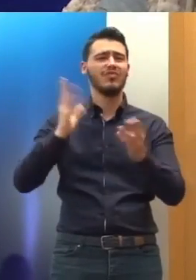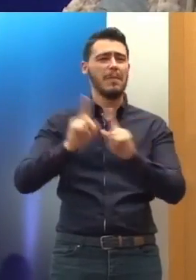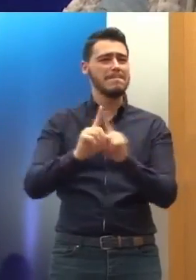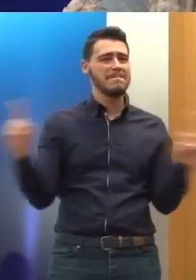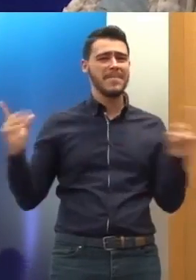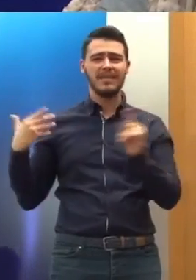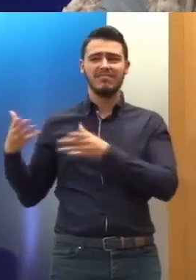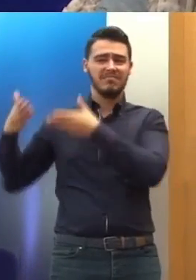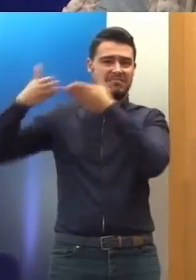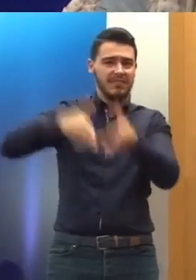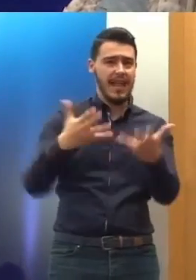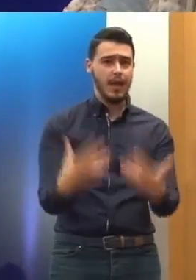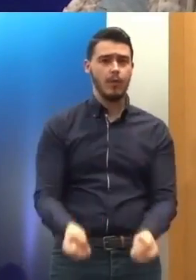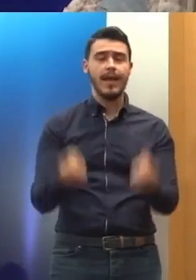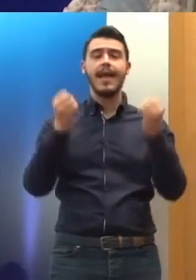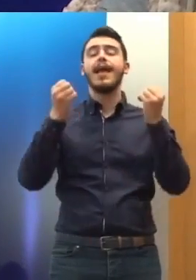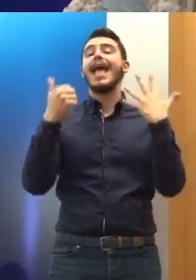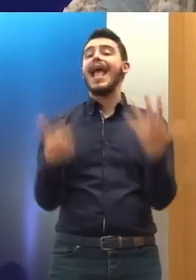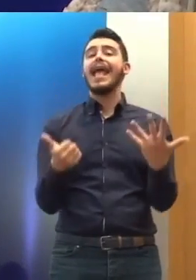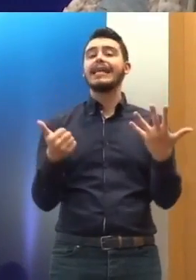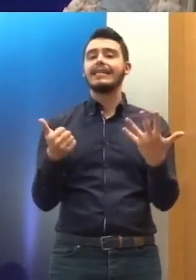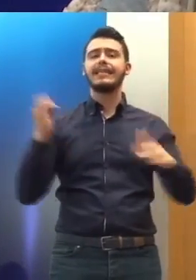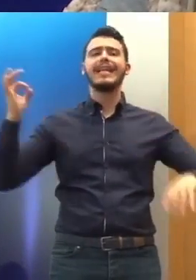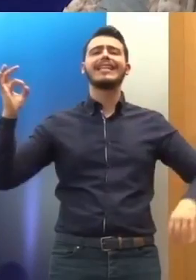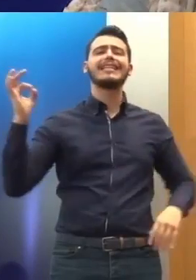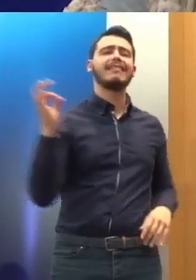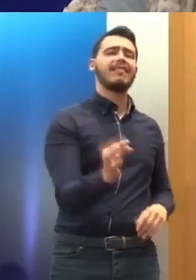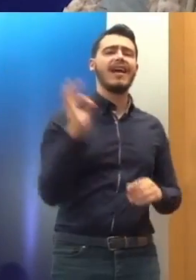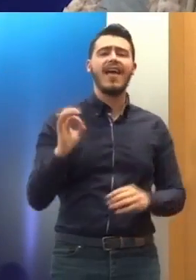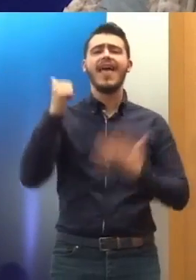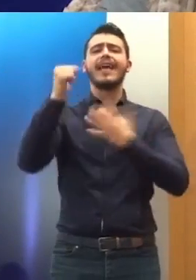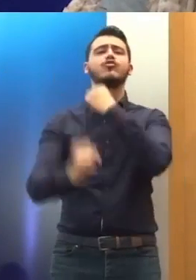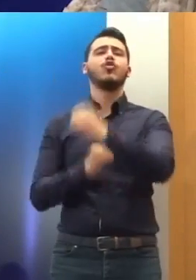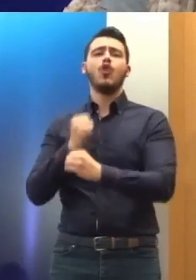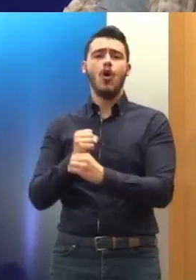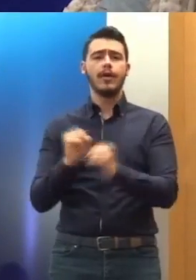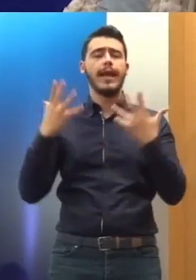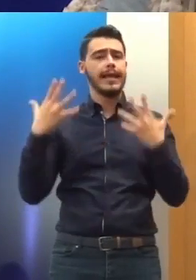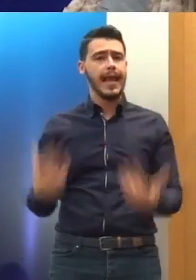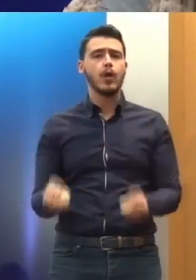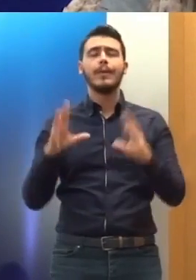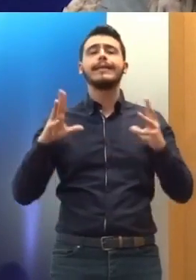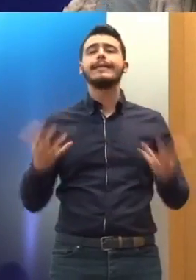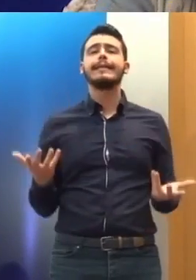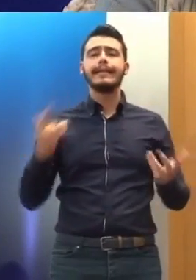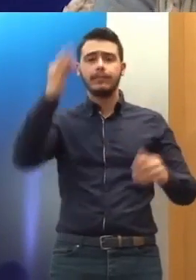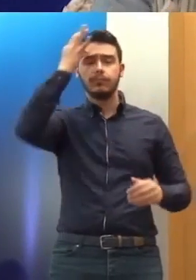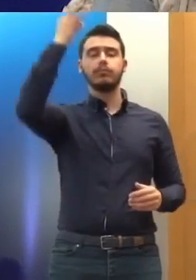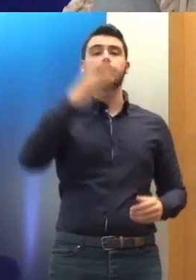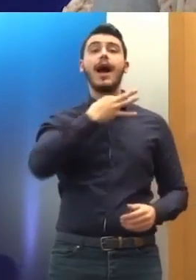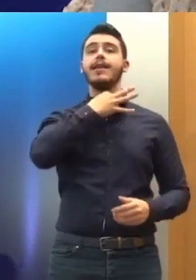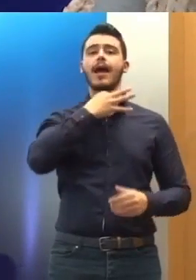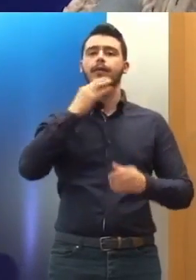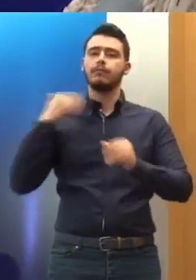έξι περιοδικές. Οι περιοδικές είναι οι τακτικές επισκέψεις κάθε τέσσερα χρόνια. Και πολλές ad hoc. Οι ad hoc γίνονται όταν υπάρχει πρόβλημα.